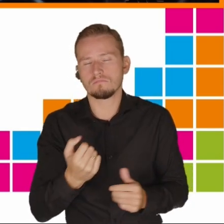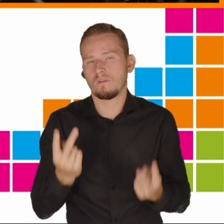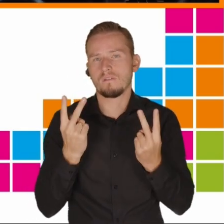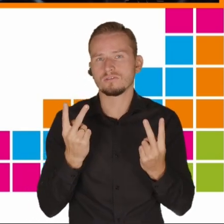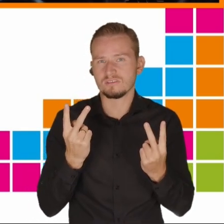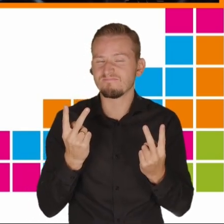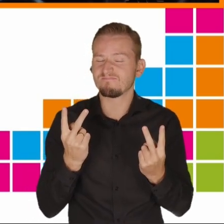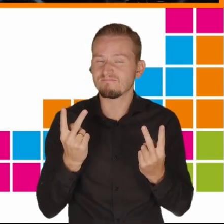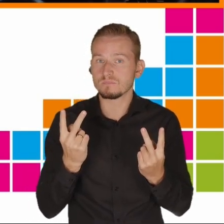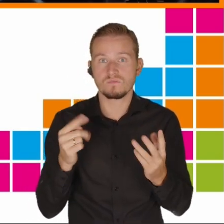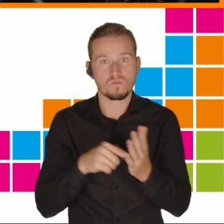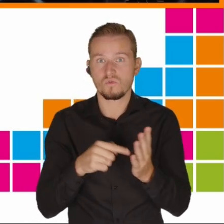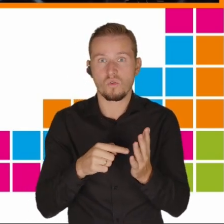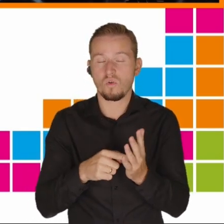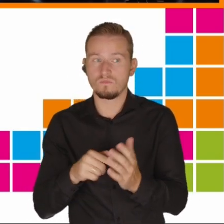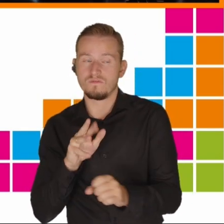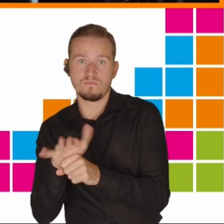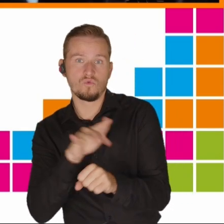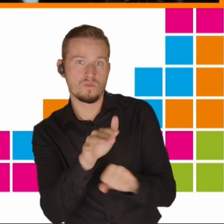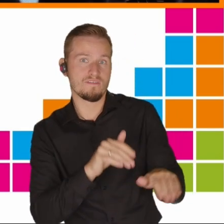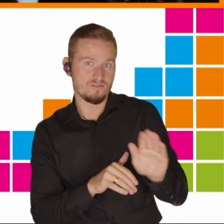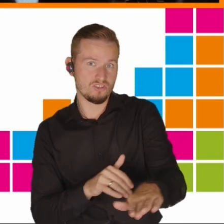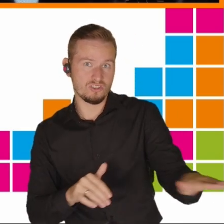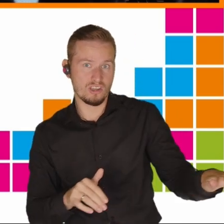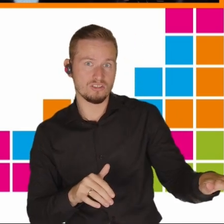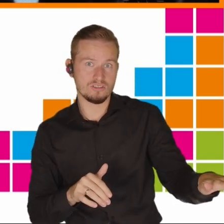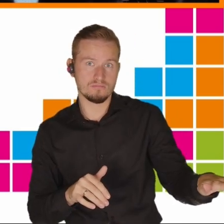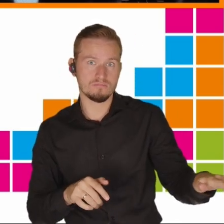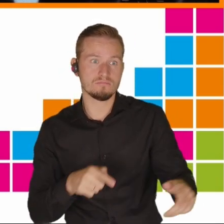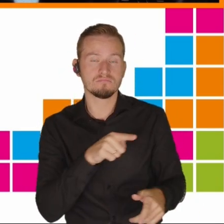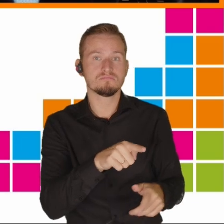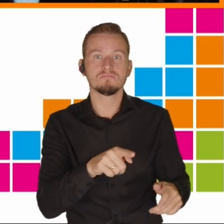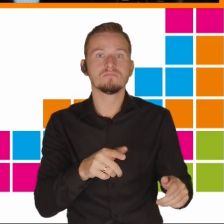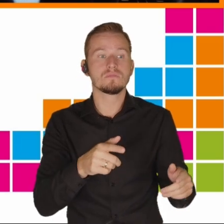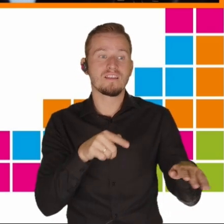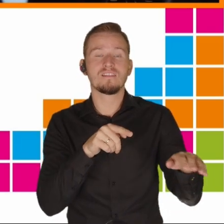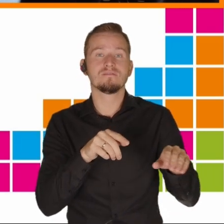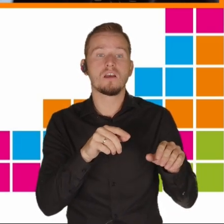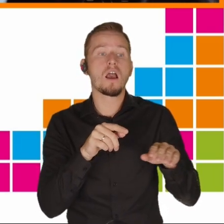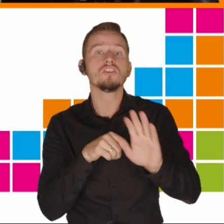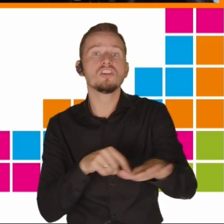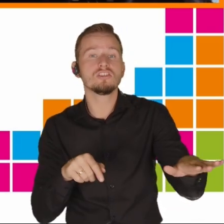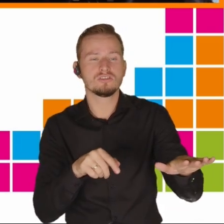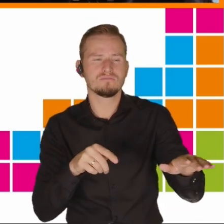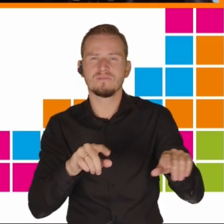wpływ na dzieci w przekroju całym społeczno-gospodarczym.